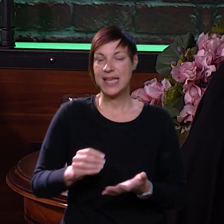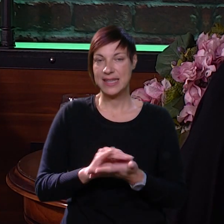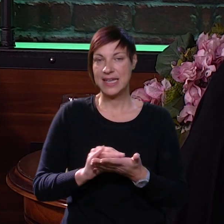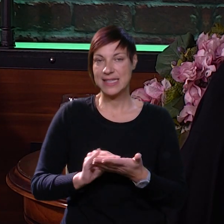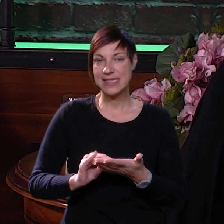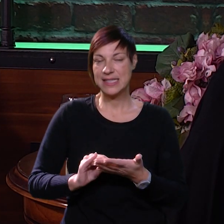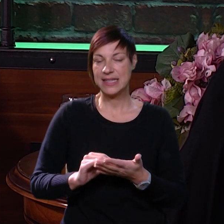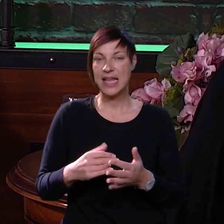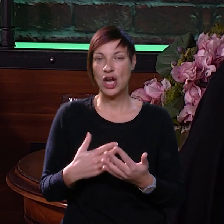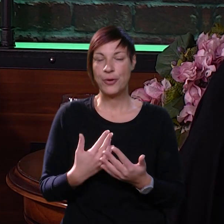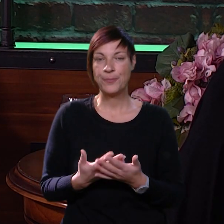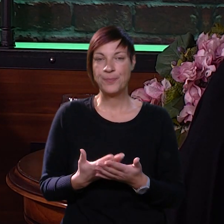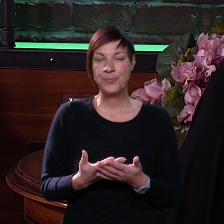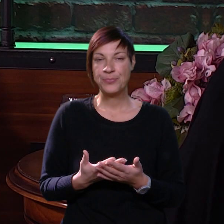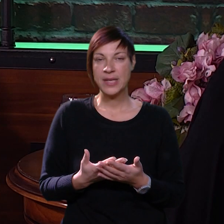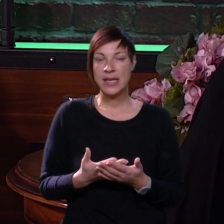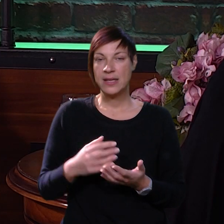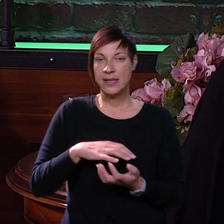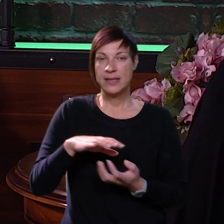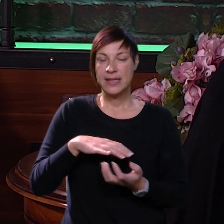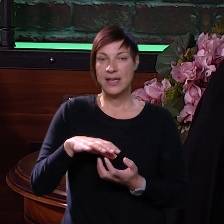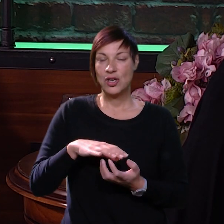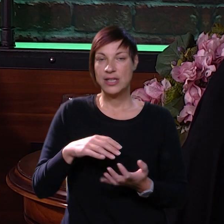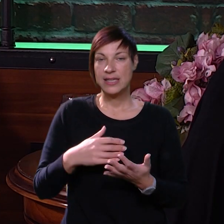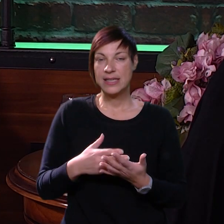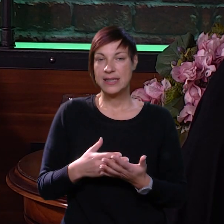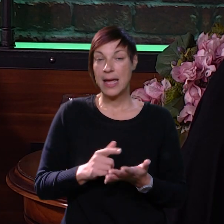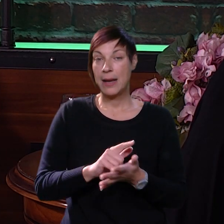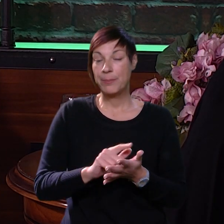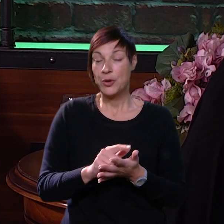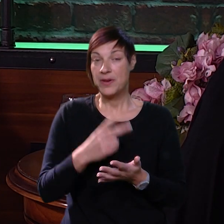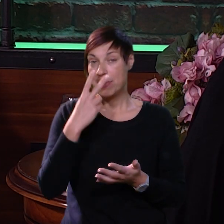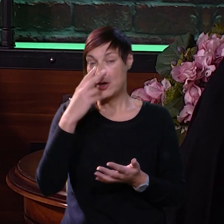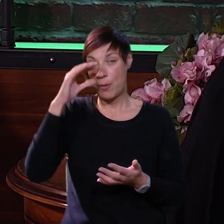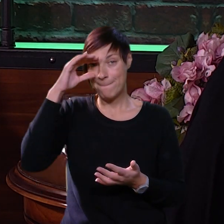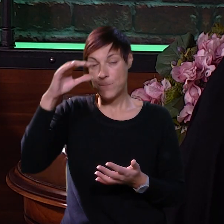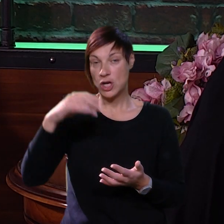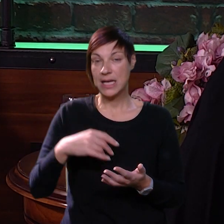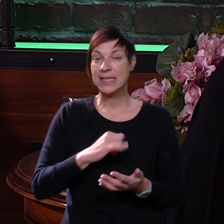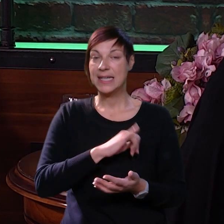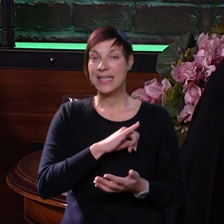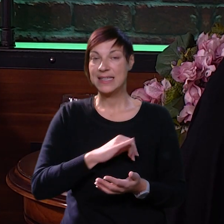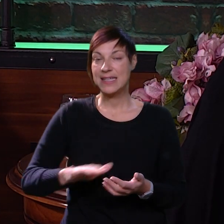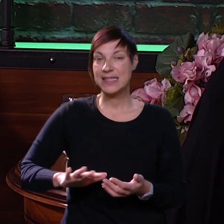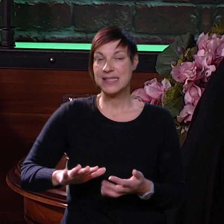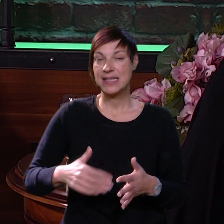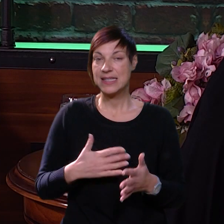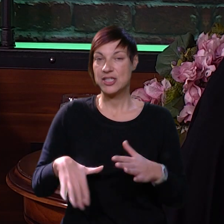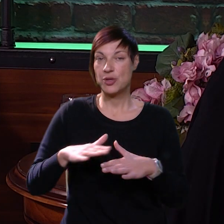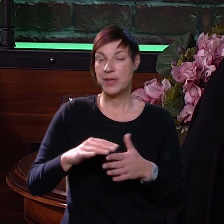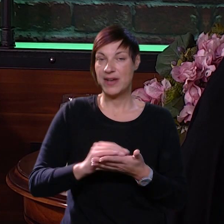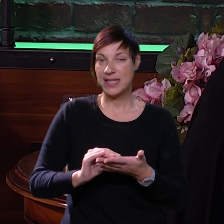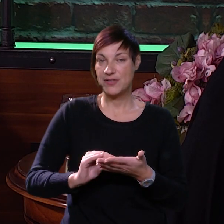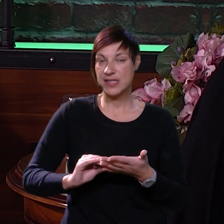na crtalu ili slično, ali da je roditelj tu i tamo povremeno pogleda koji su djetitovi interesi, što